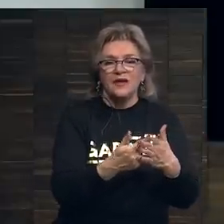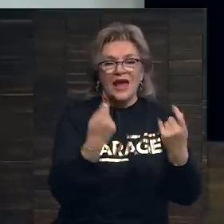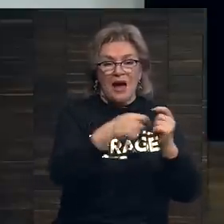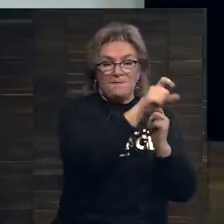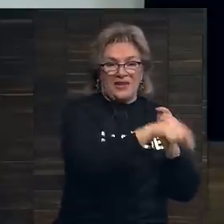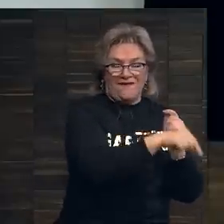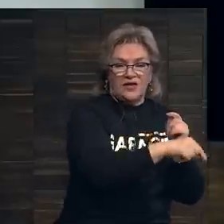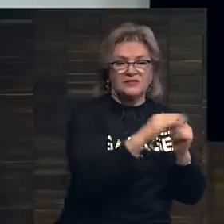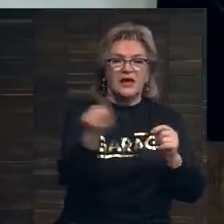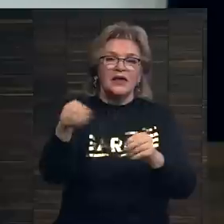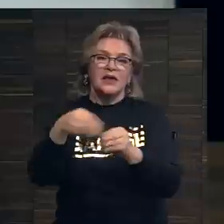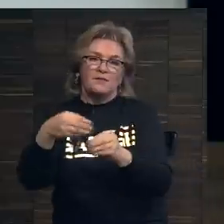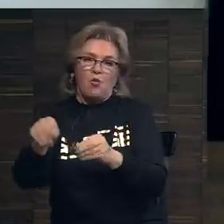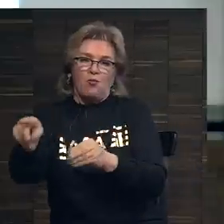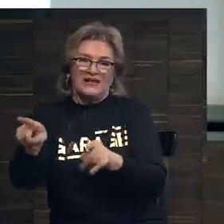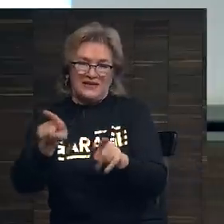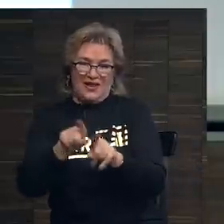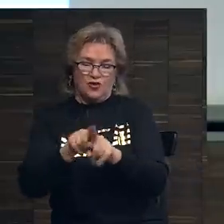продавца и для покупателя здесь действует.